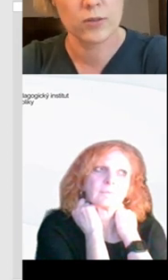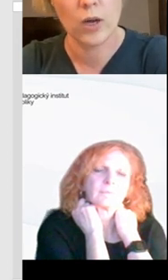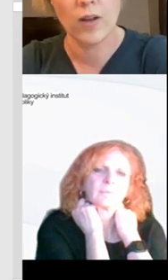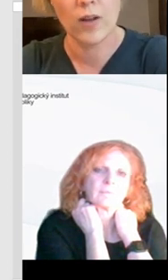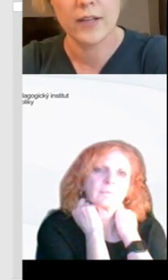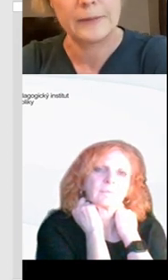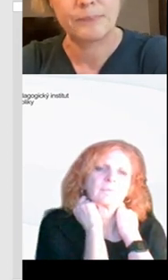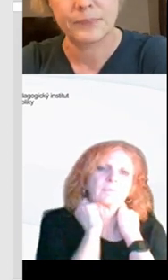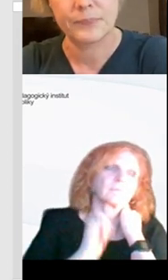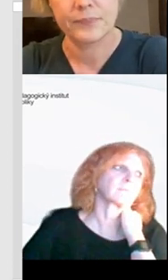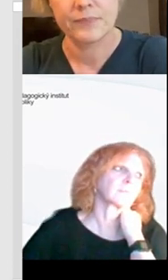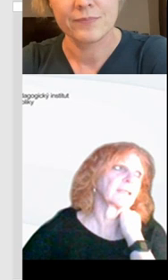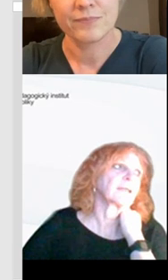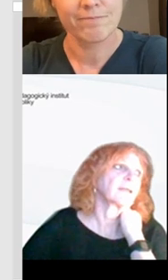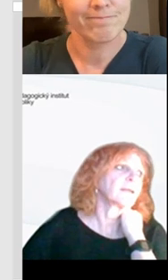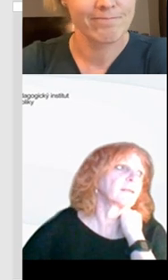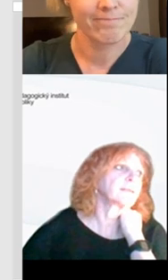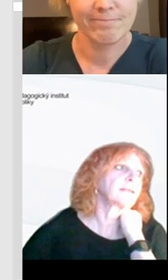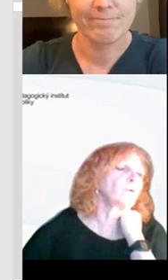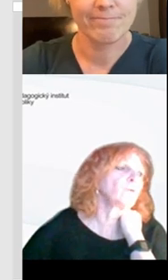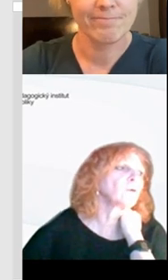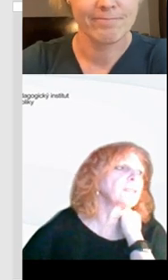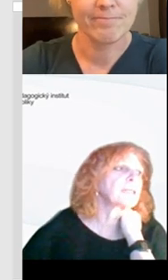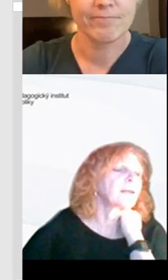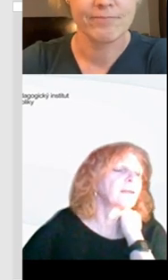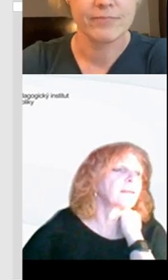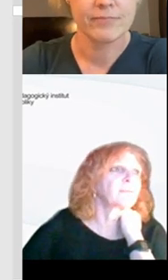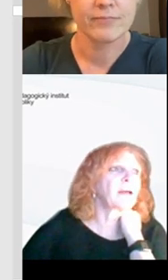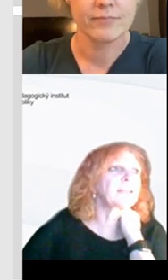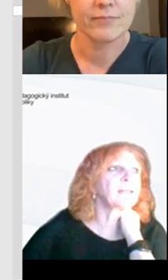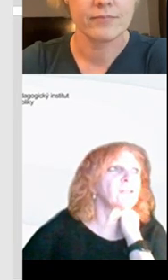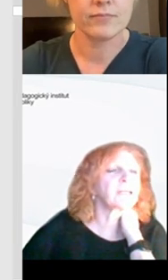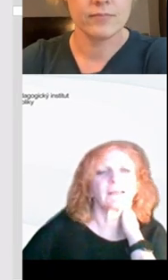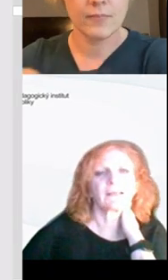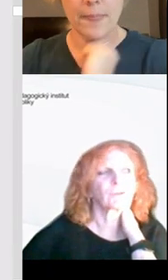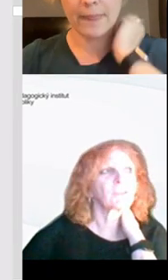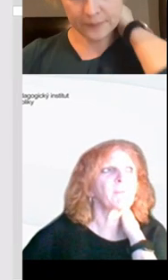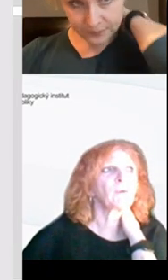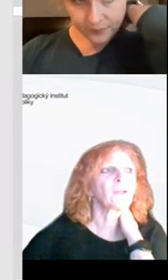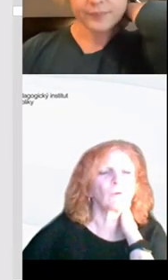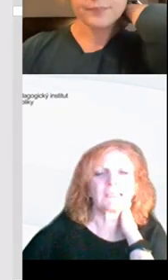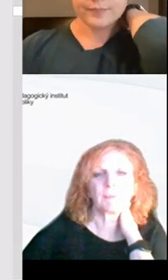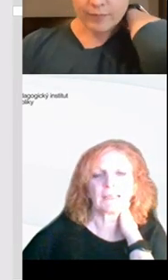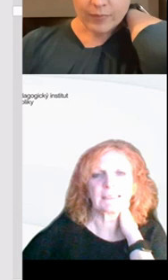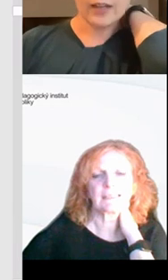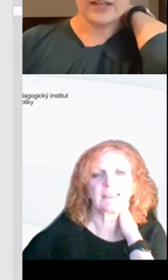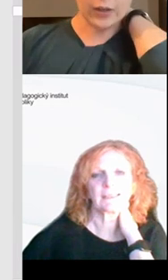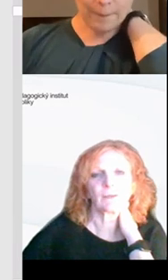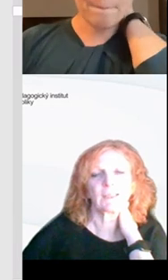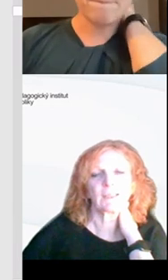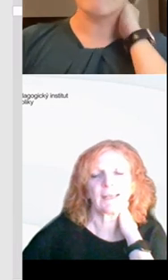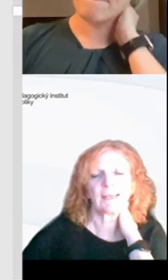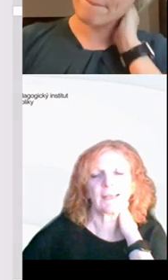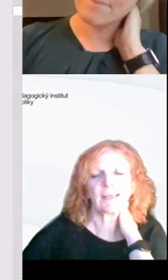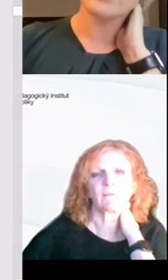úplně neovládají. Děkuju moc. Máme tady ještě od tebe měl jednu inspiraci,